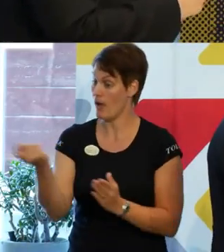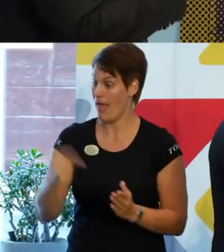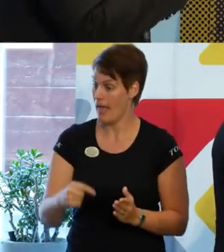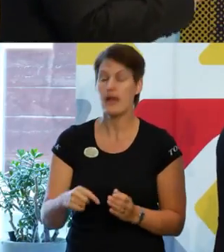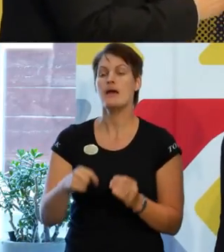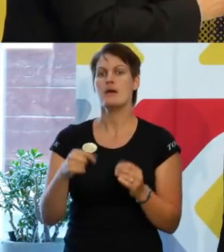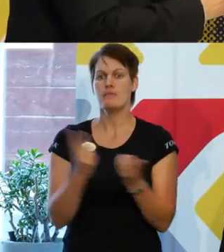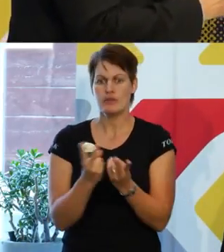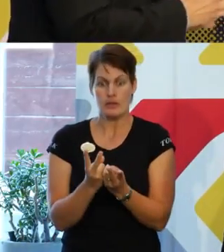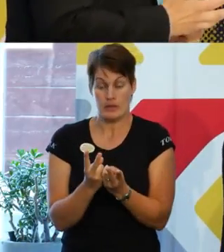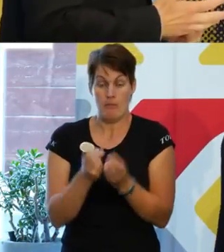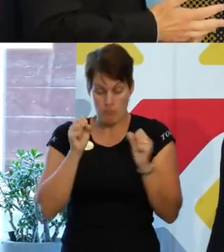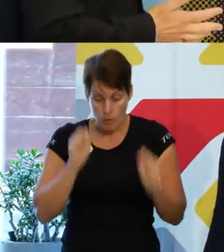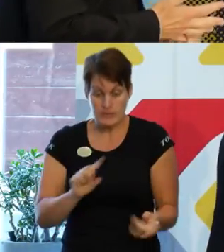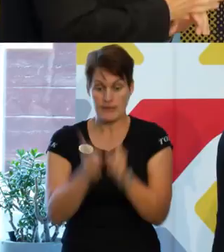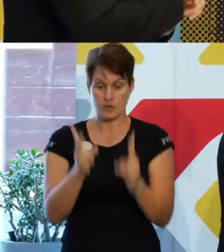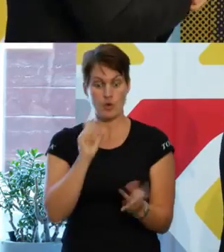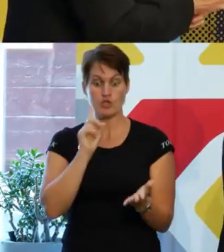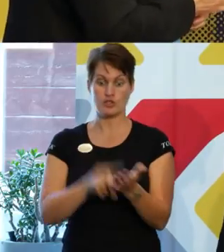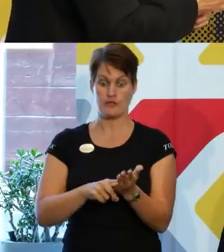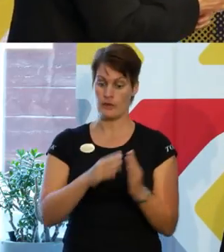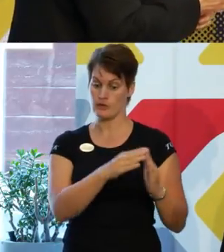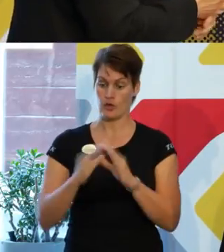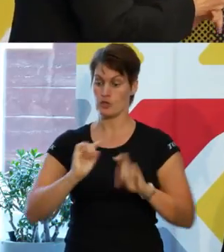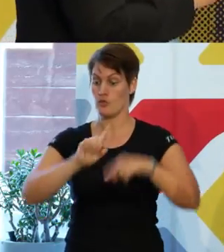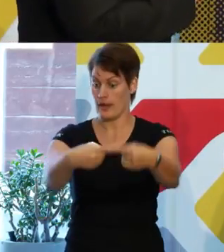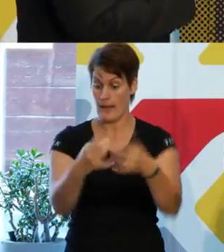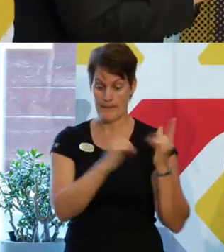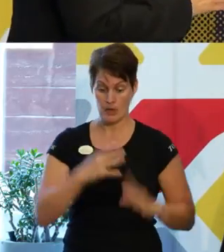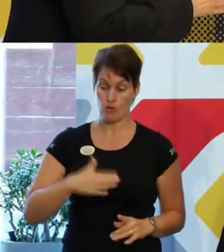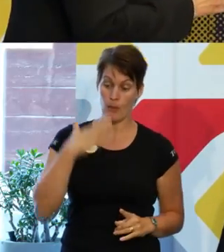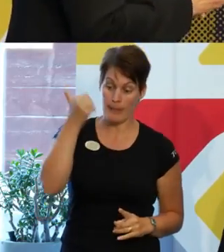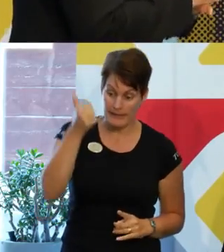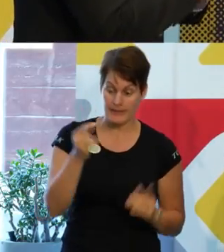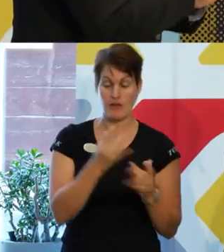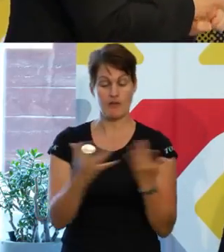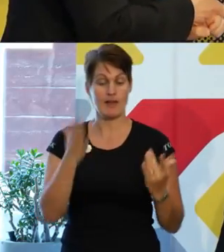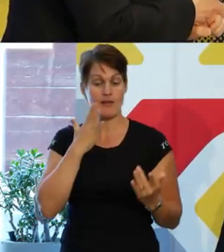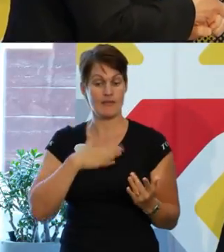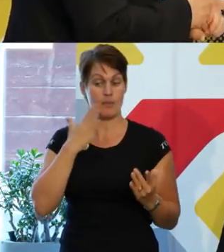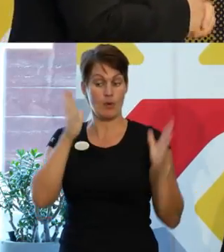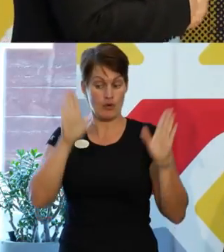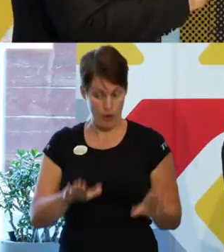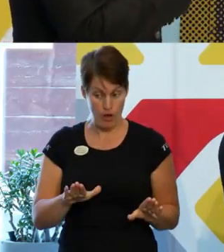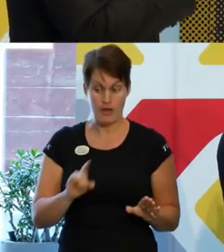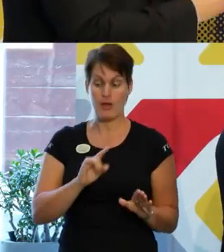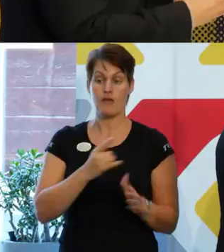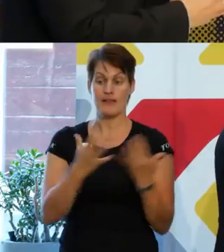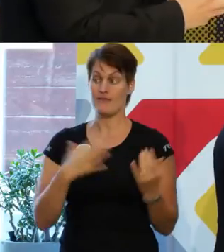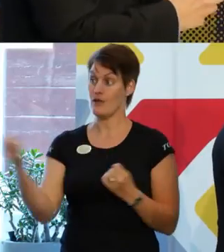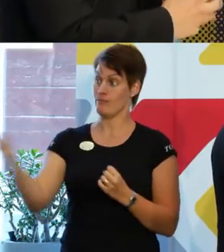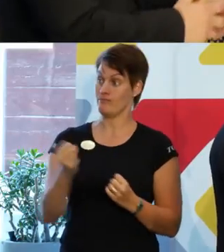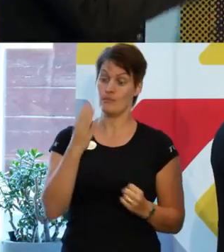staden att utvecklas. Så att om människor mår bättre, fler vill stanna kvar och fler vill komma till oss. Och ur den här